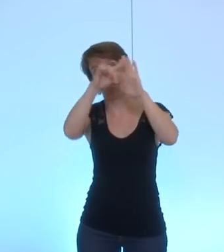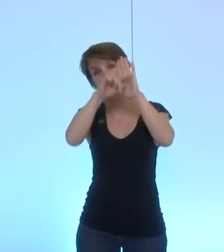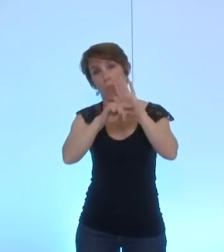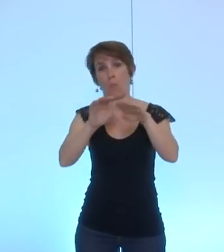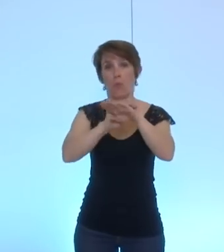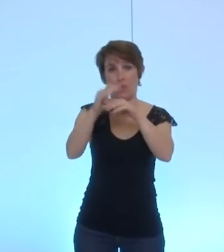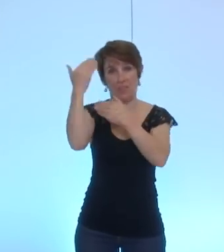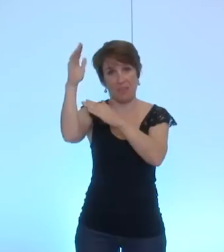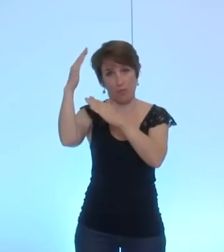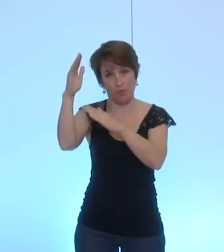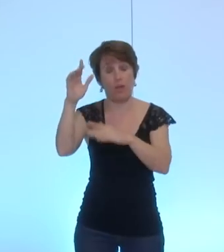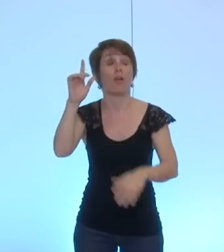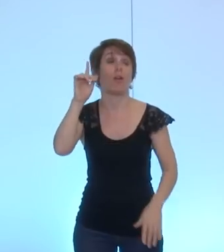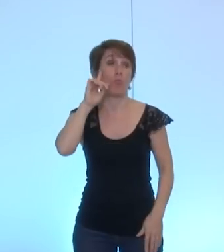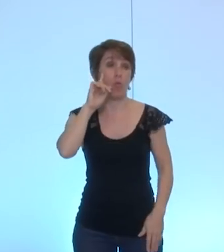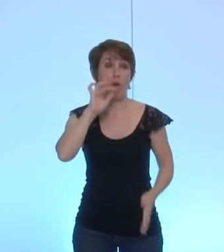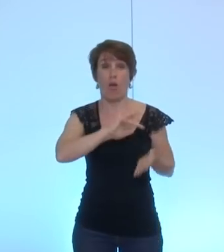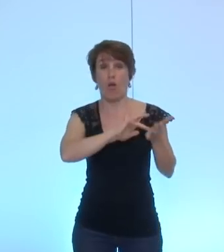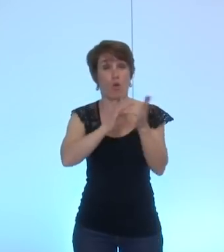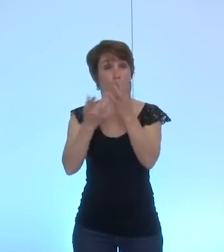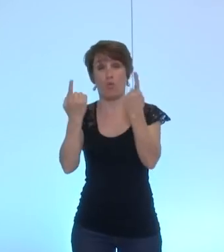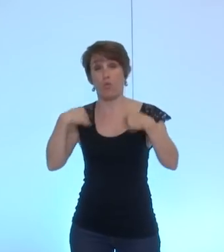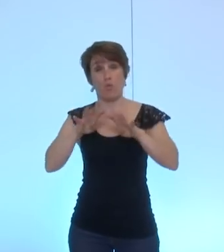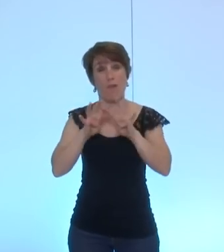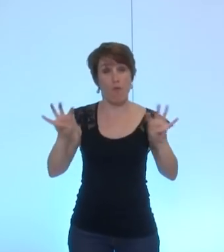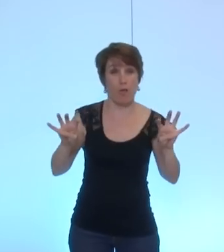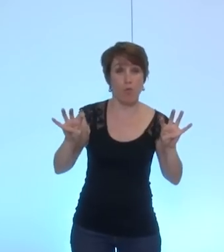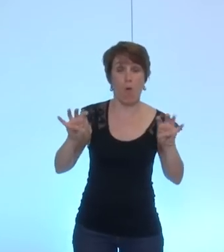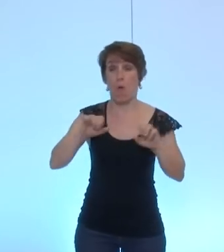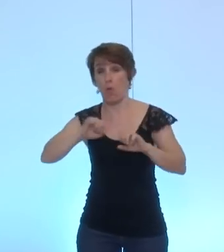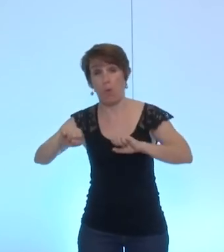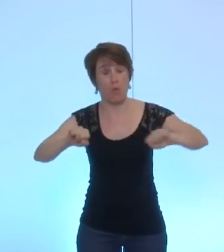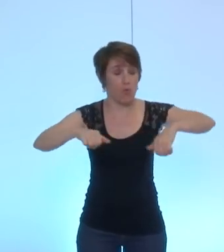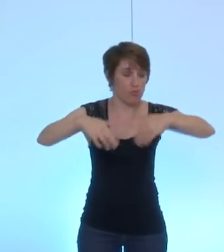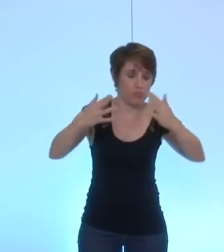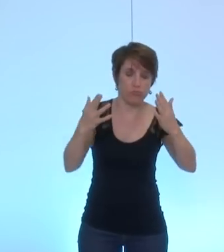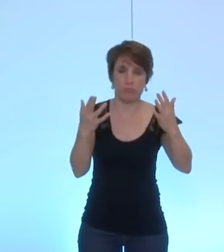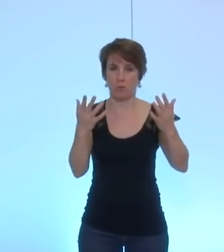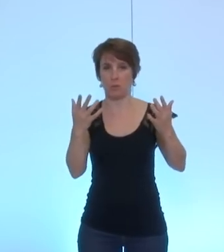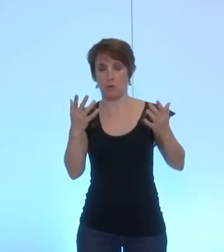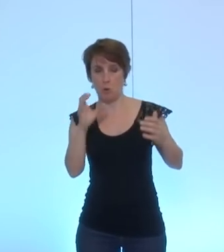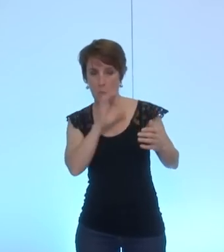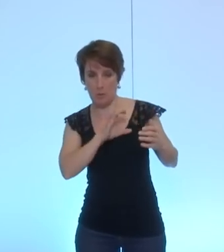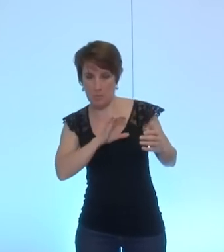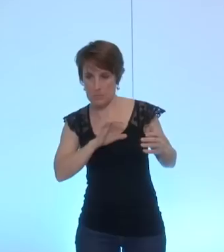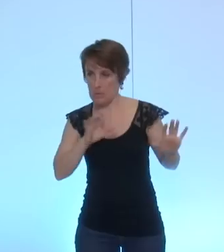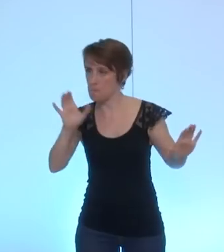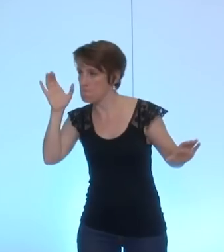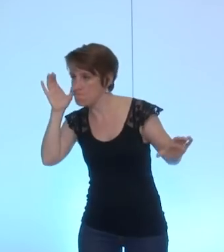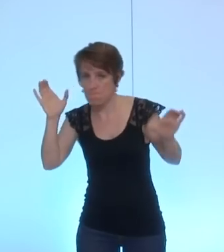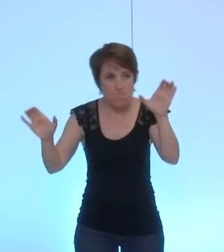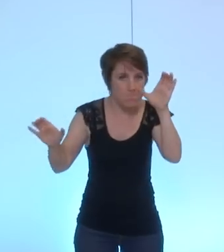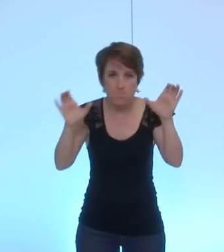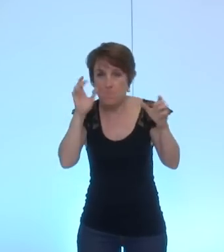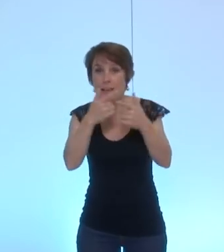parce que tous les gouvernements quels qu'ils soient veillent dans la mesure du possible à consulter les grandes